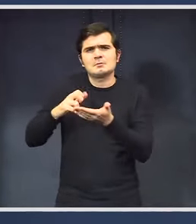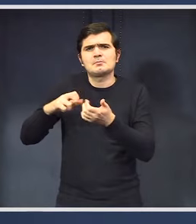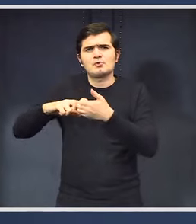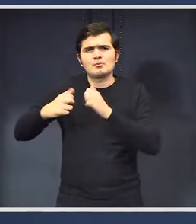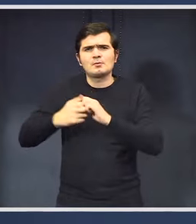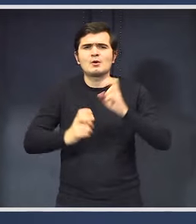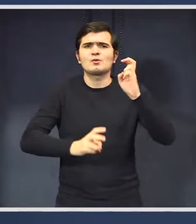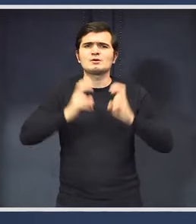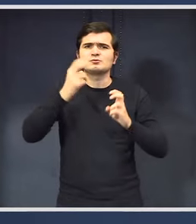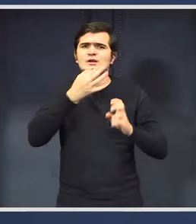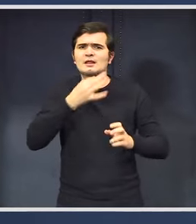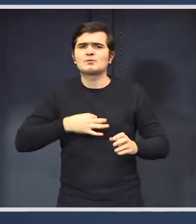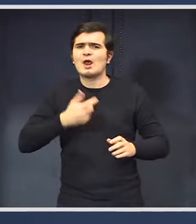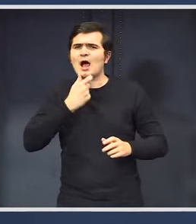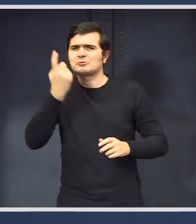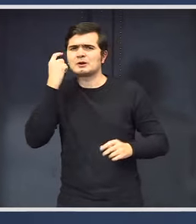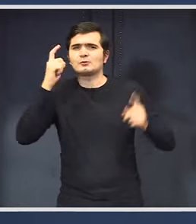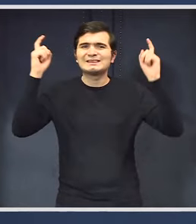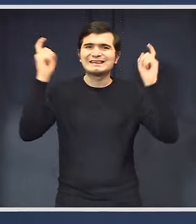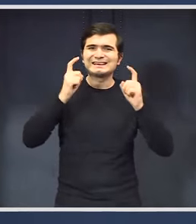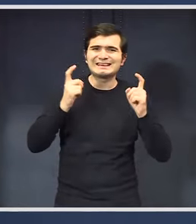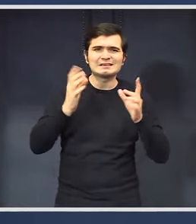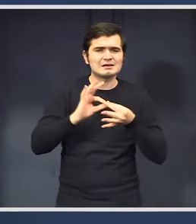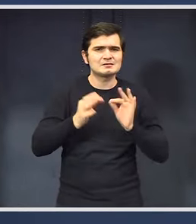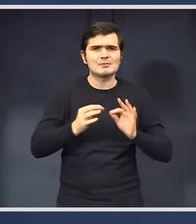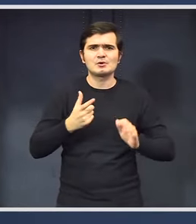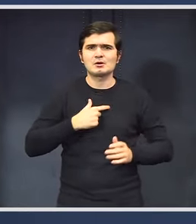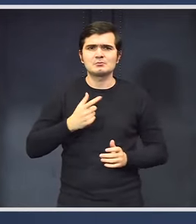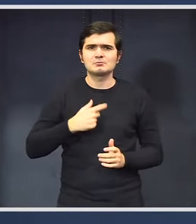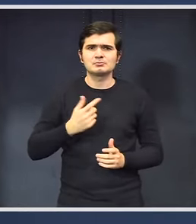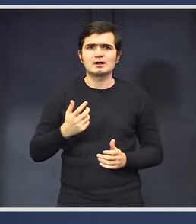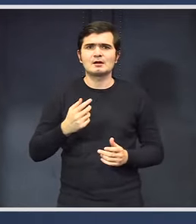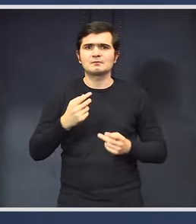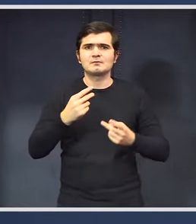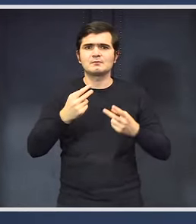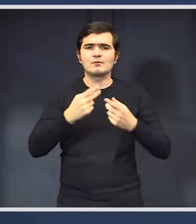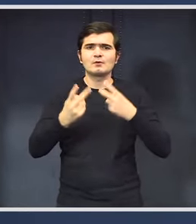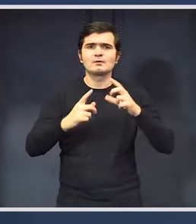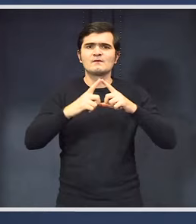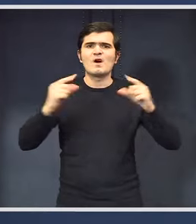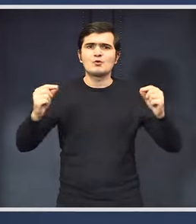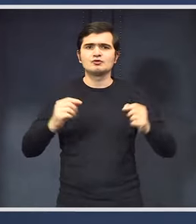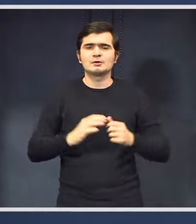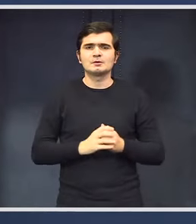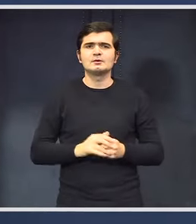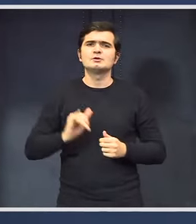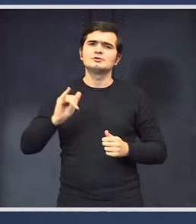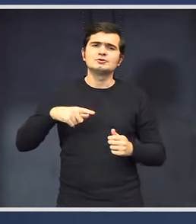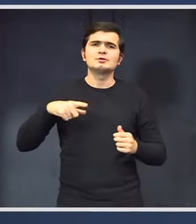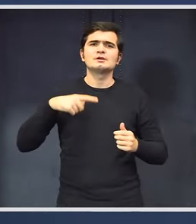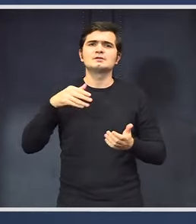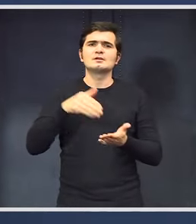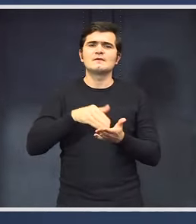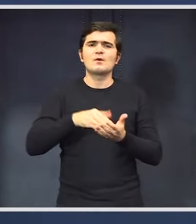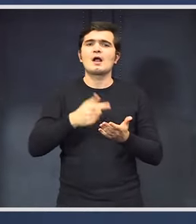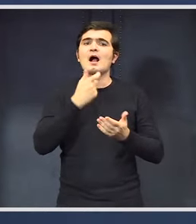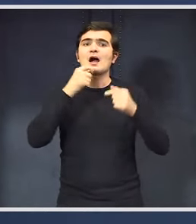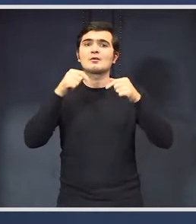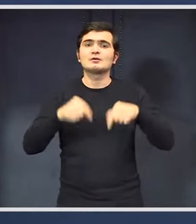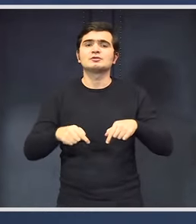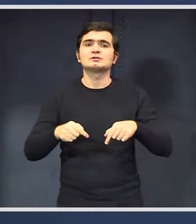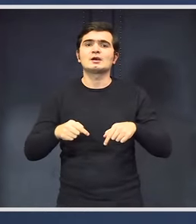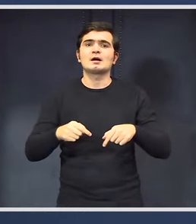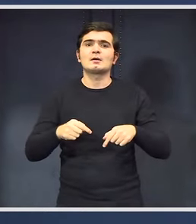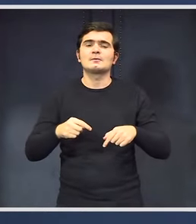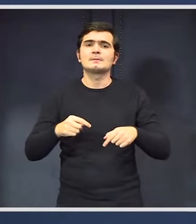industria ne spune că anul tăcut a fost închise, deci nu puteau să fie folosite vouchere de vacanță, pe de altă parte este nevoie, deci le-am dat voie să folosite anul acesta să deja sunt în